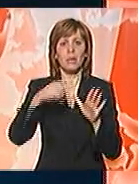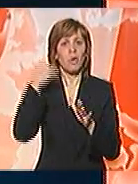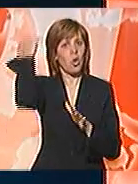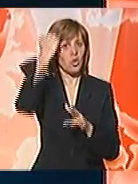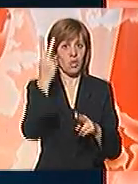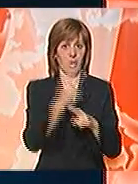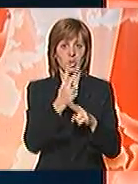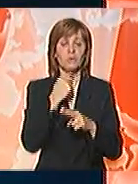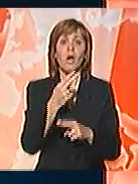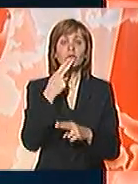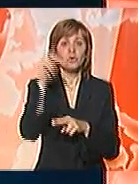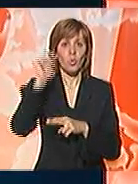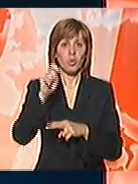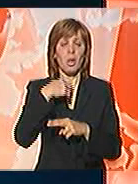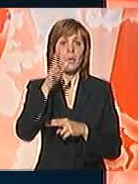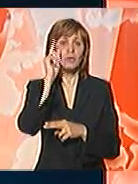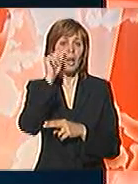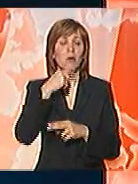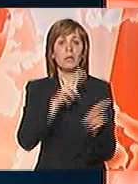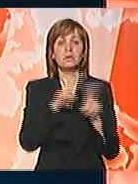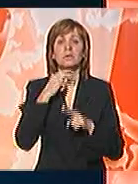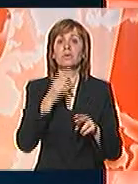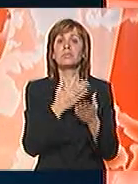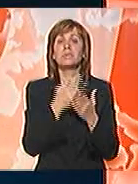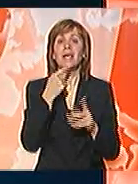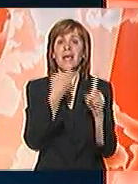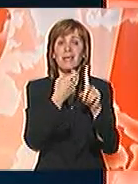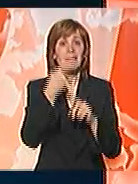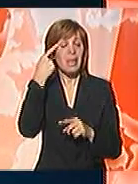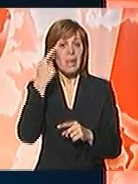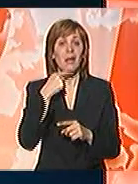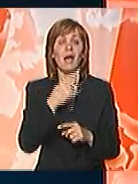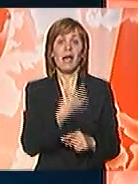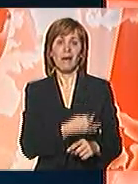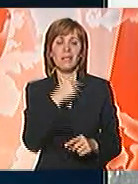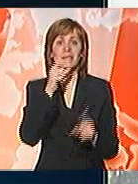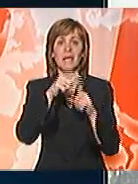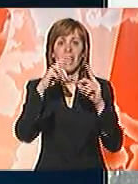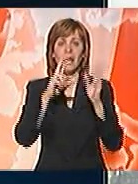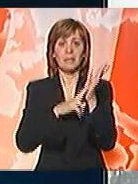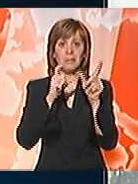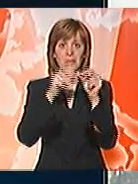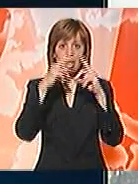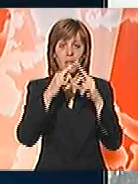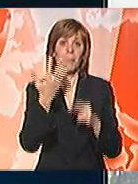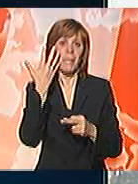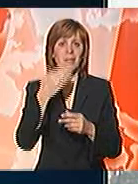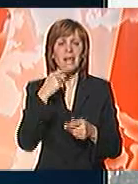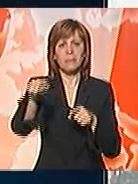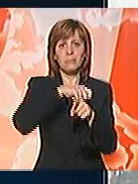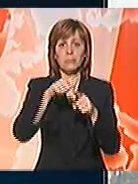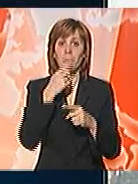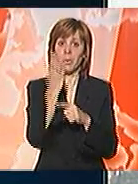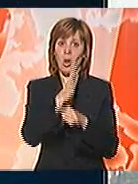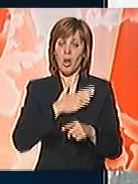Metohije pred sudijama Međunarodnog suda pravde izneti Kina, Kipar, Hrvatska i Danska. Petog dana rasprave u prilog srpskim